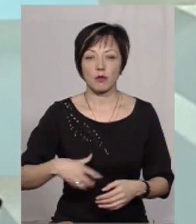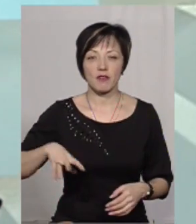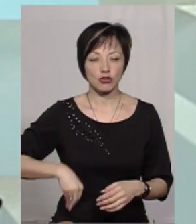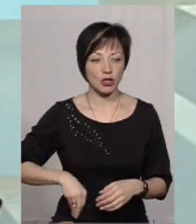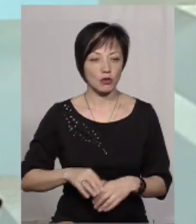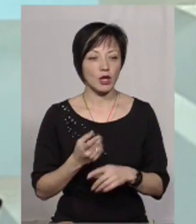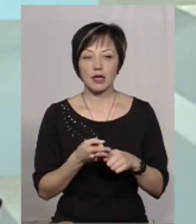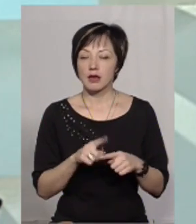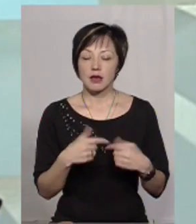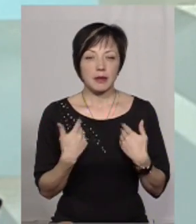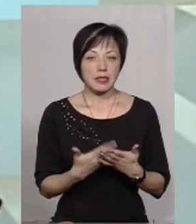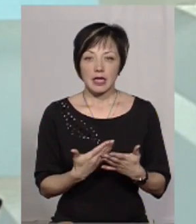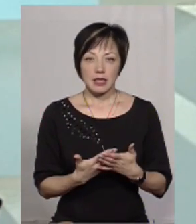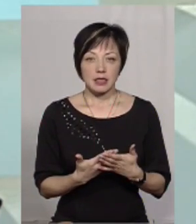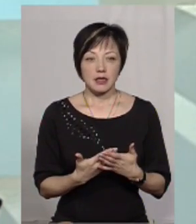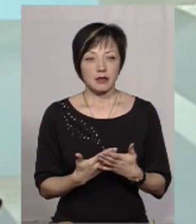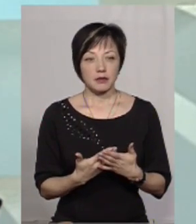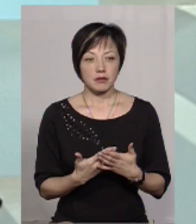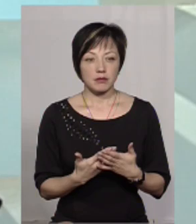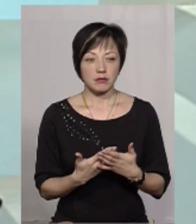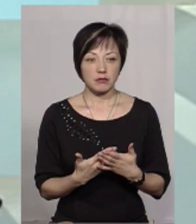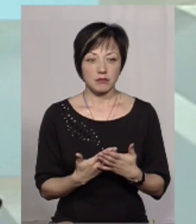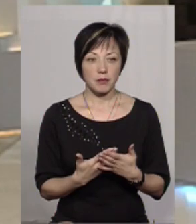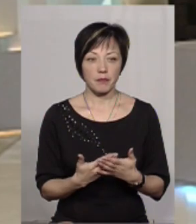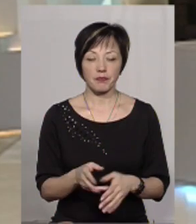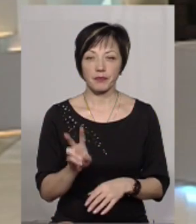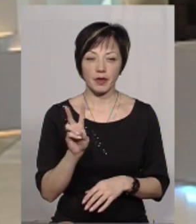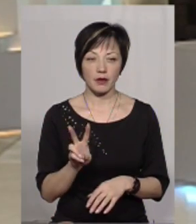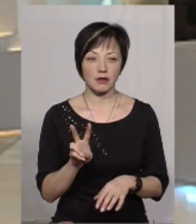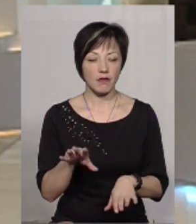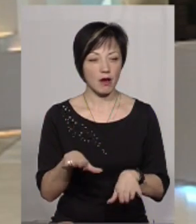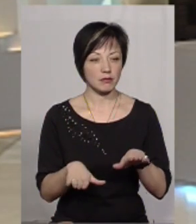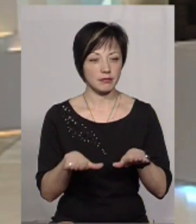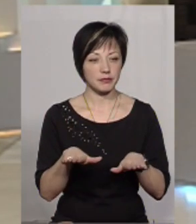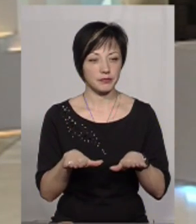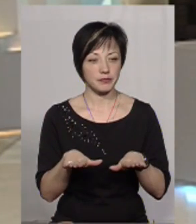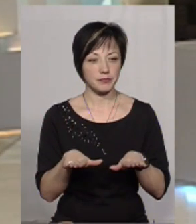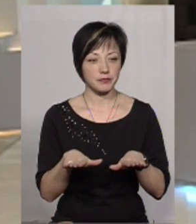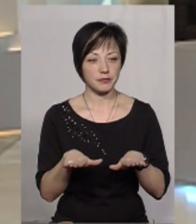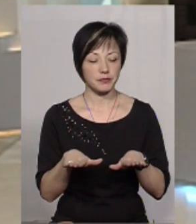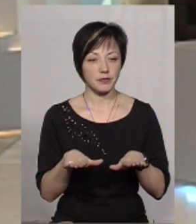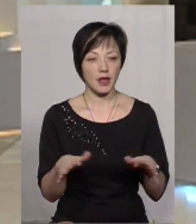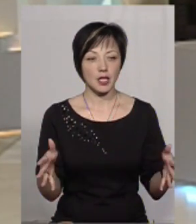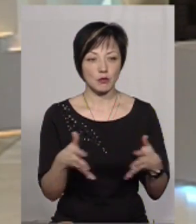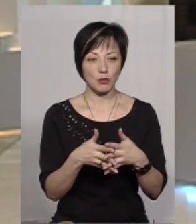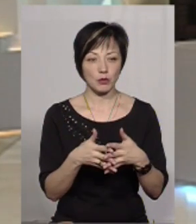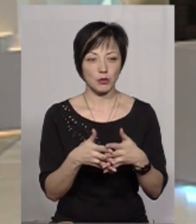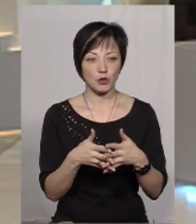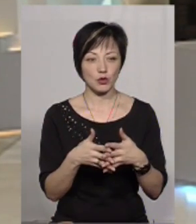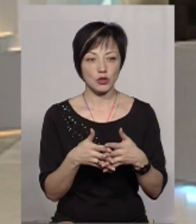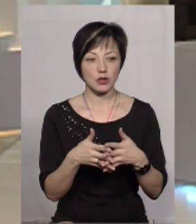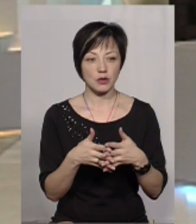собі в кишеню. Знаєте, мені здається, що це такі от два такі сполучені